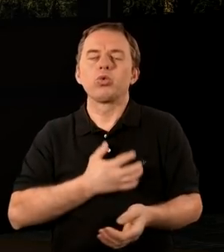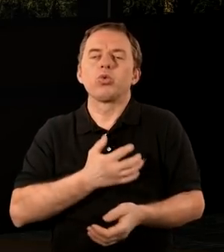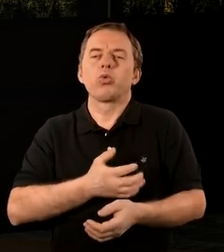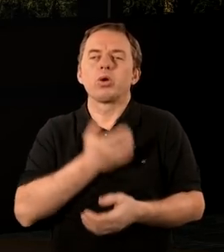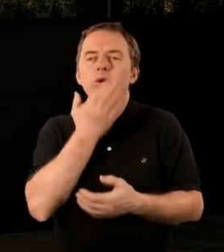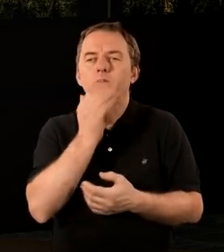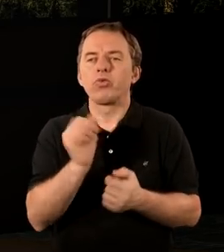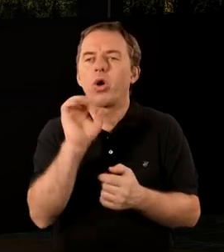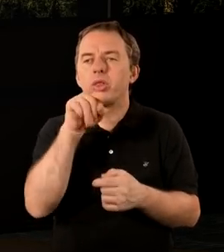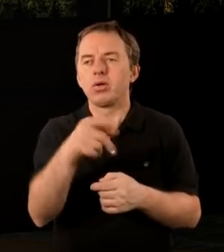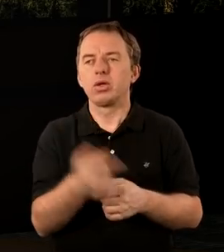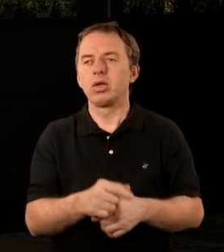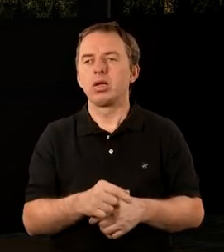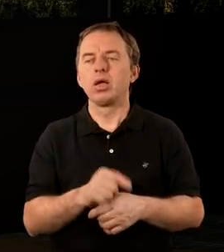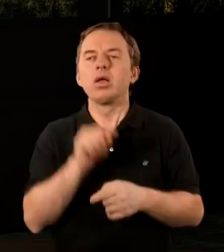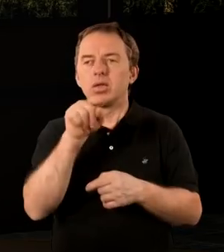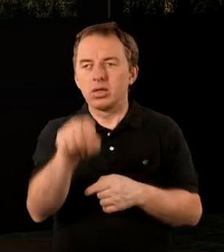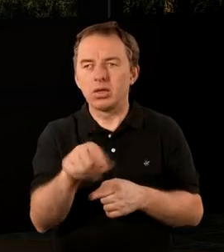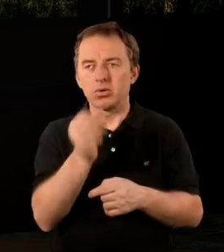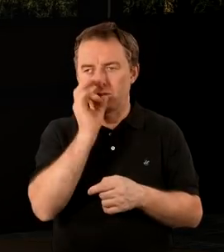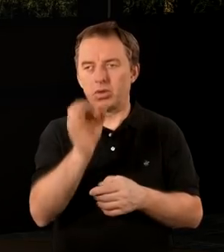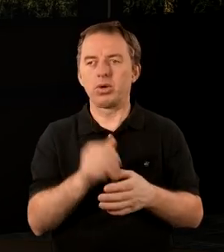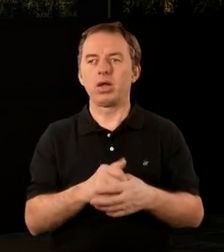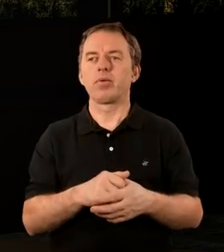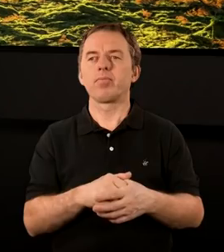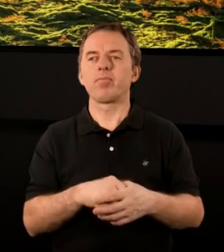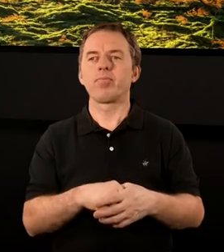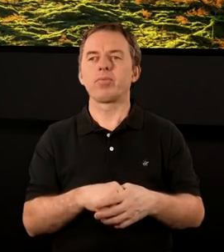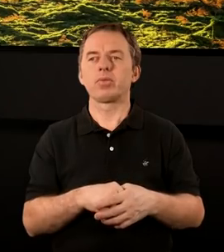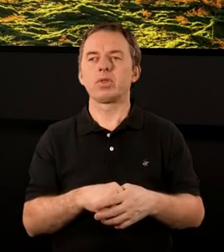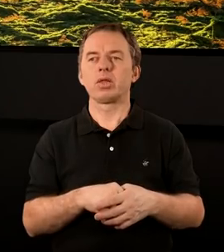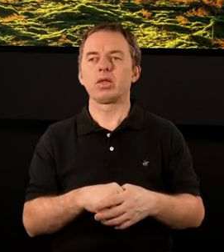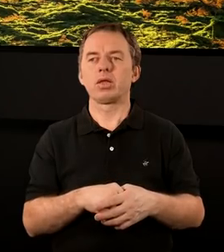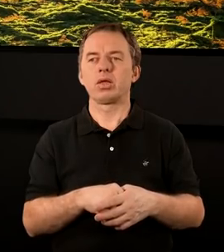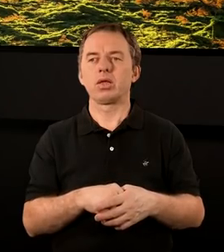czułością mówi o tym, że będzie dobrze. I to jest ważne.